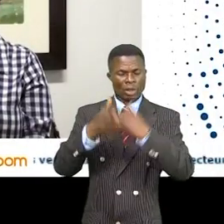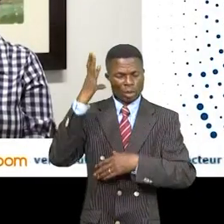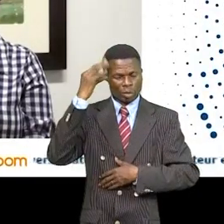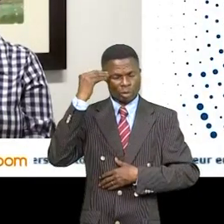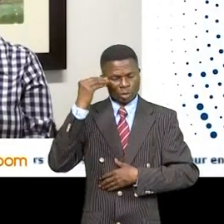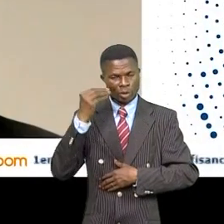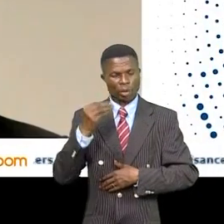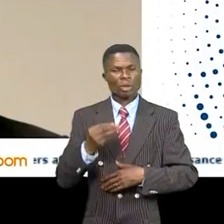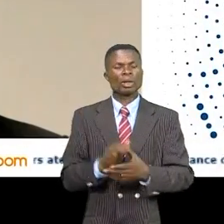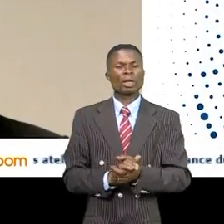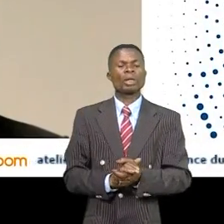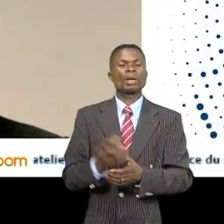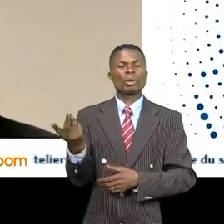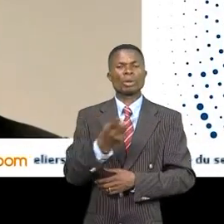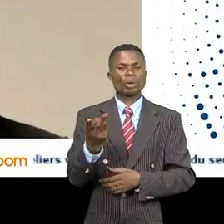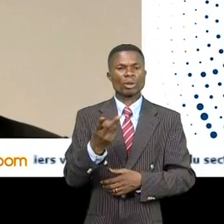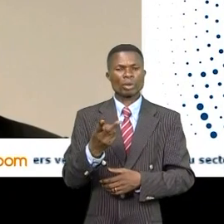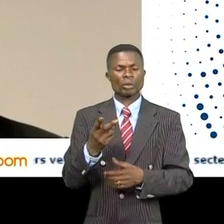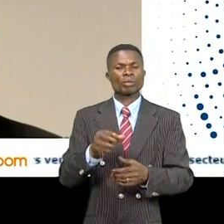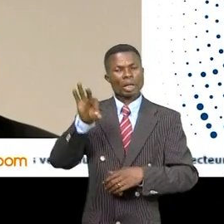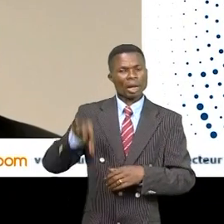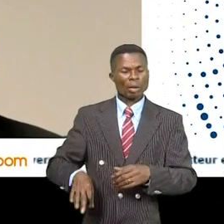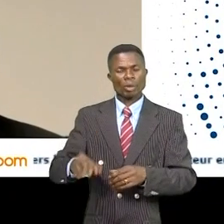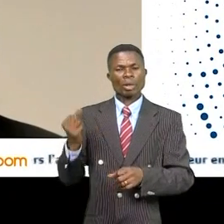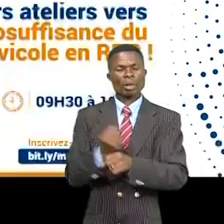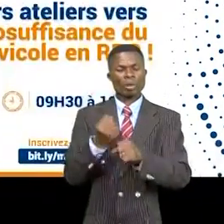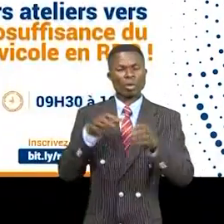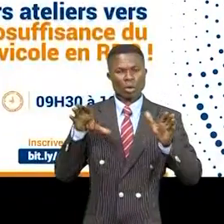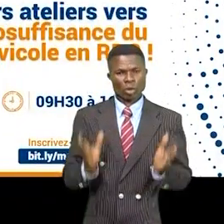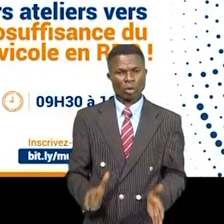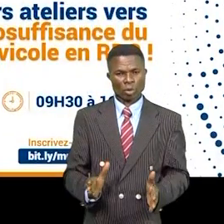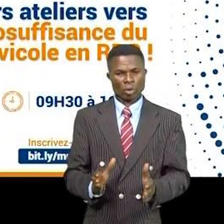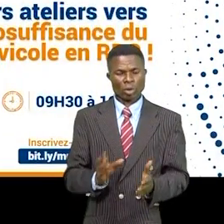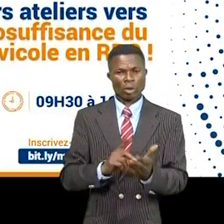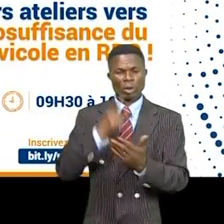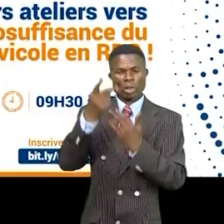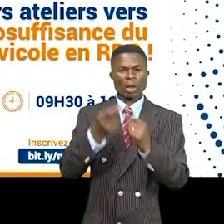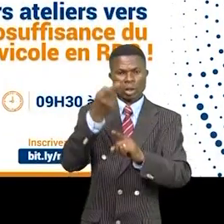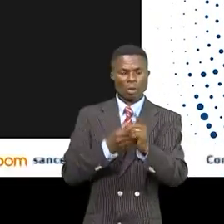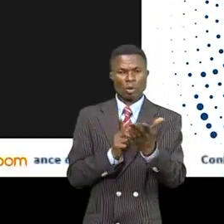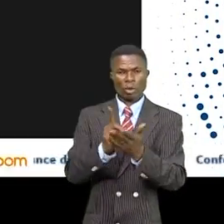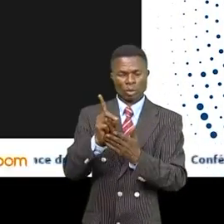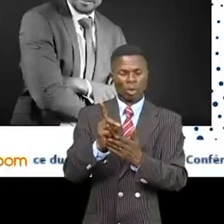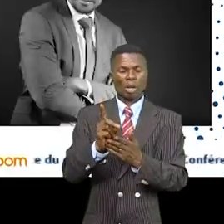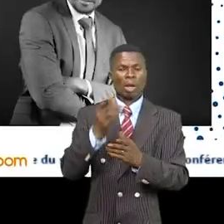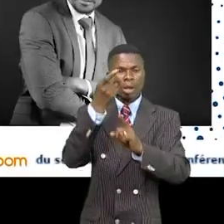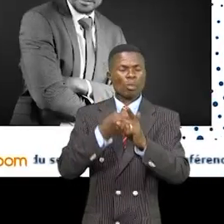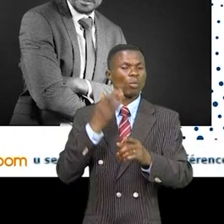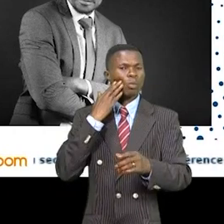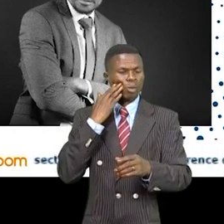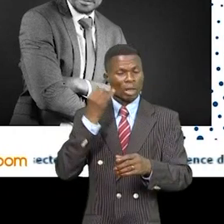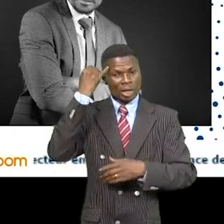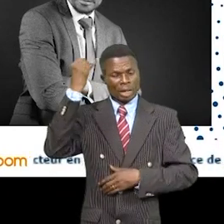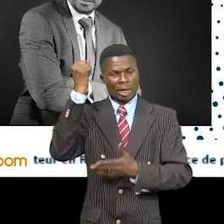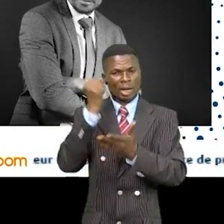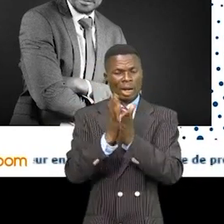coopération plus approfondies face aux défis du secteur congolais à marge du mois des droits de la femme cette initiative de